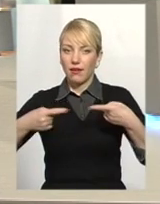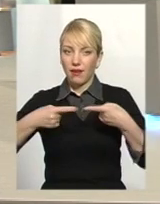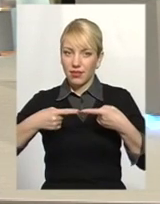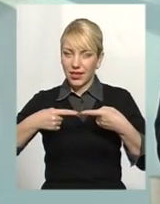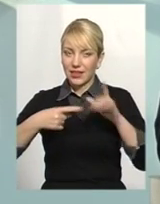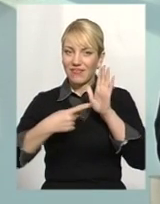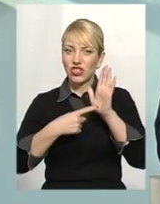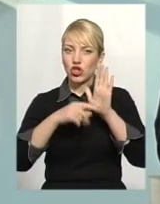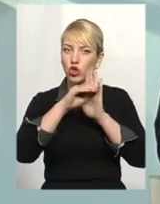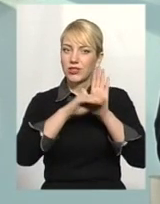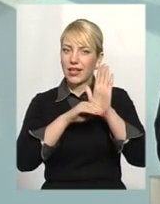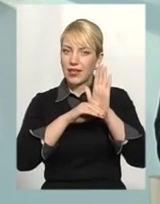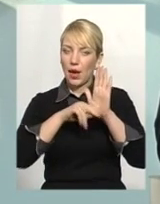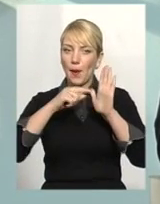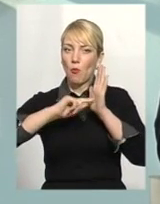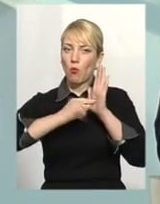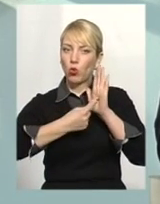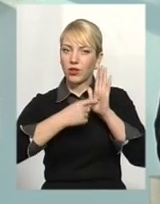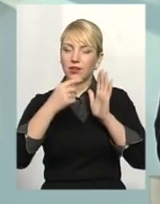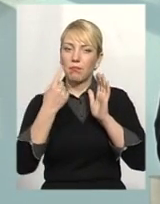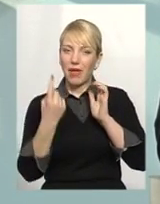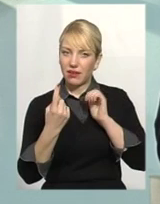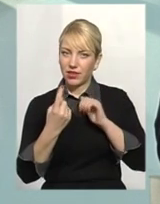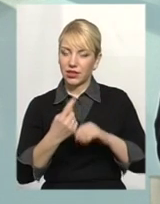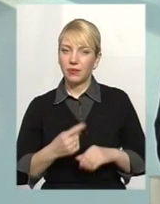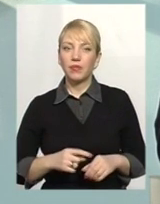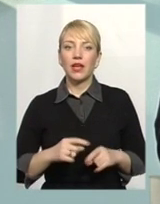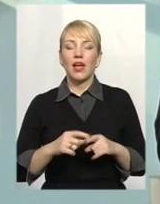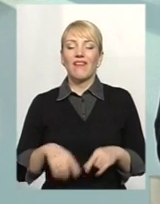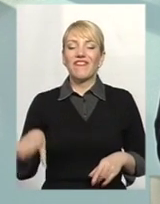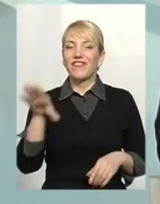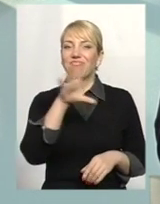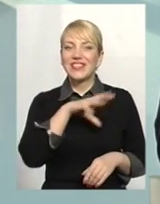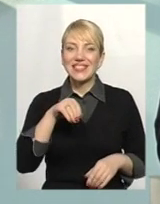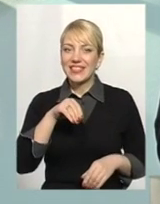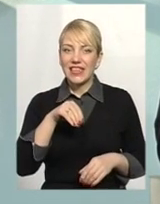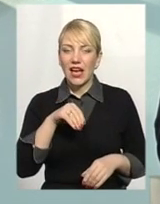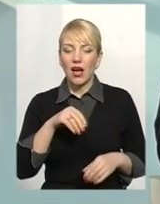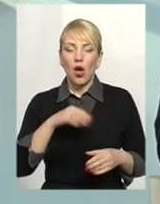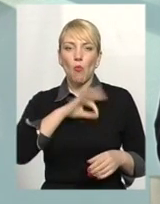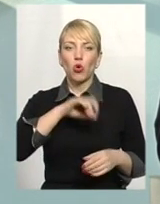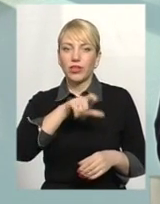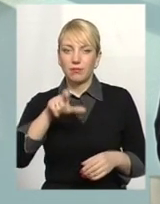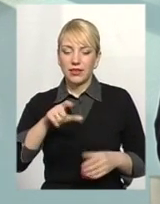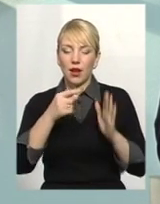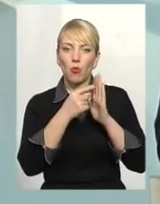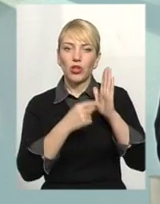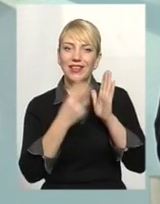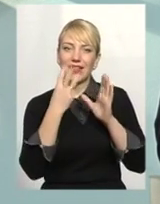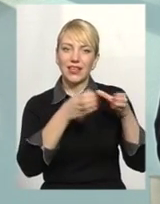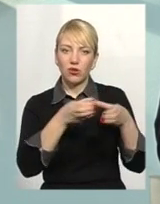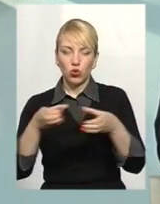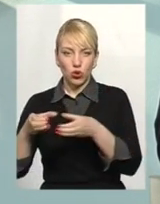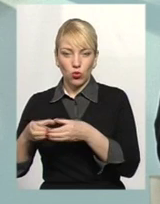6 статті пункт 1, все потребители газа поделены на три категории. І в цій